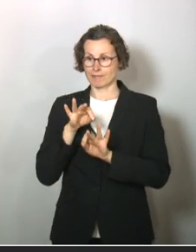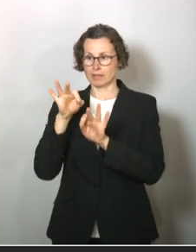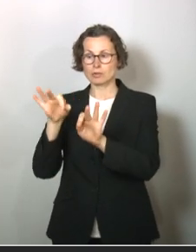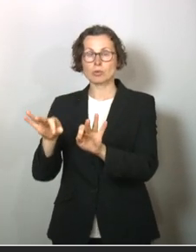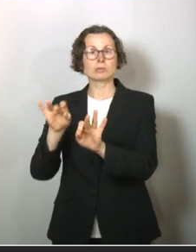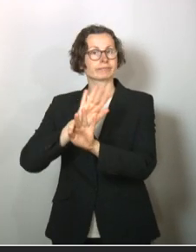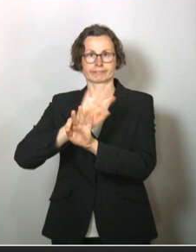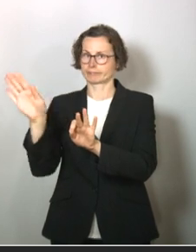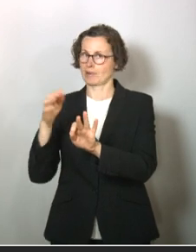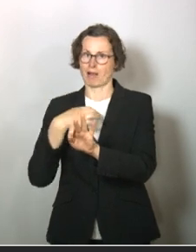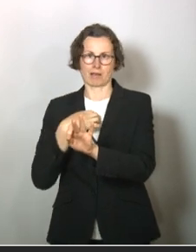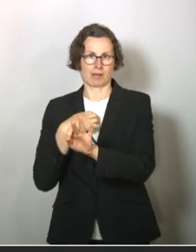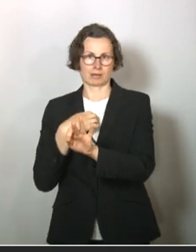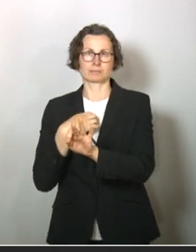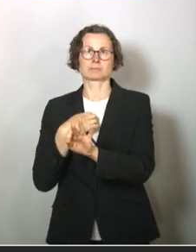Krankheit.